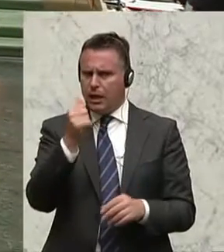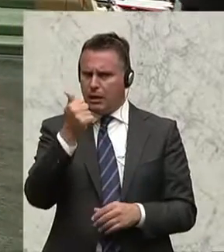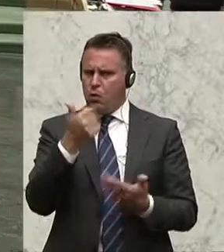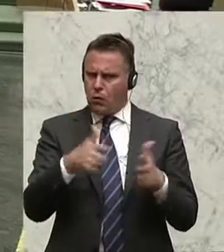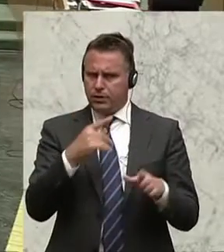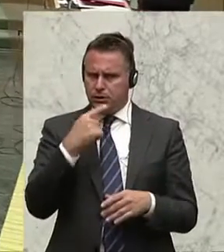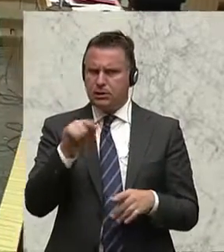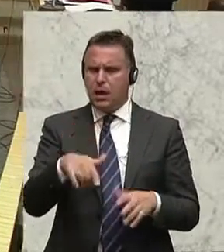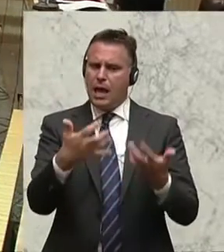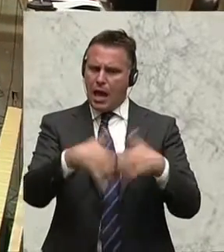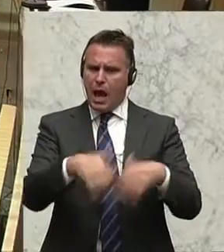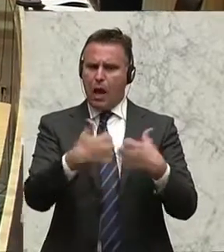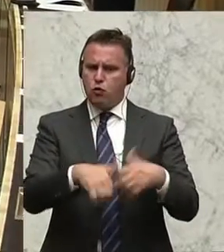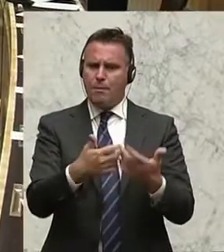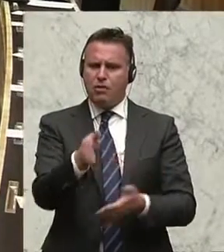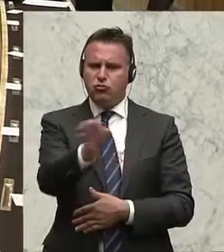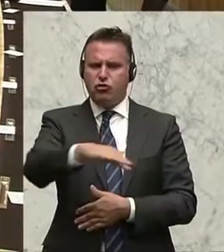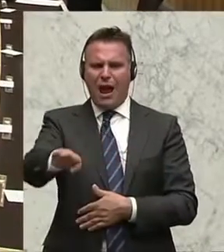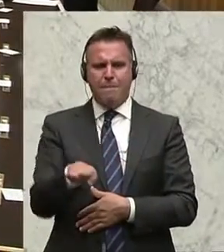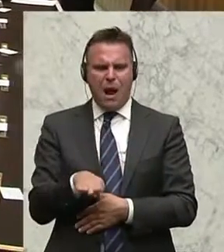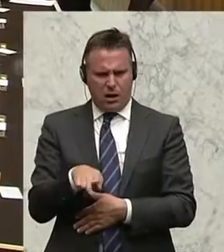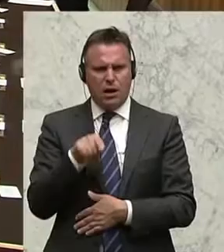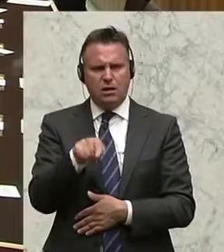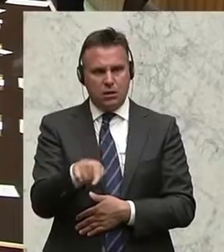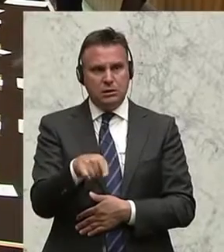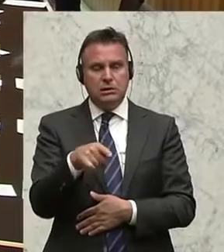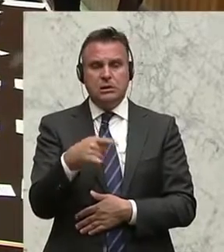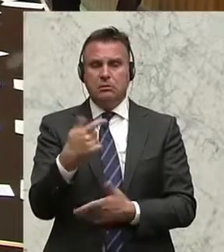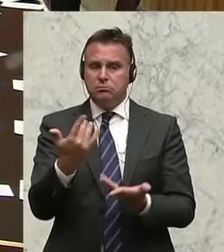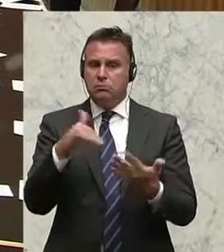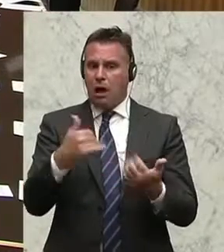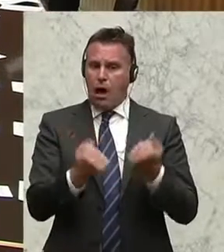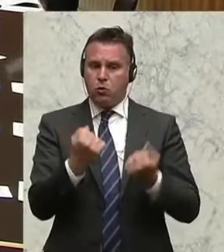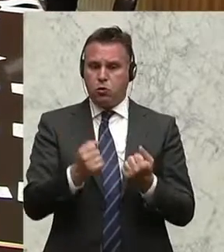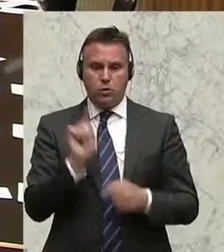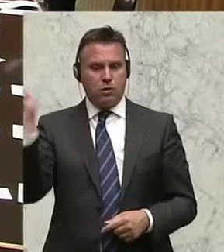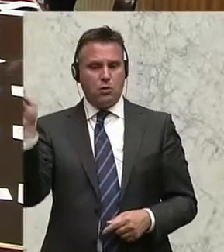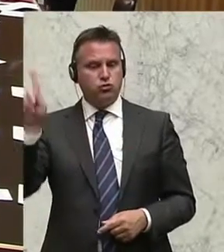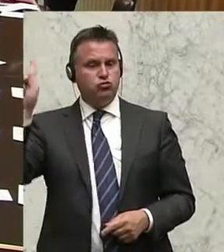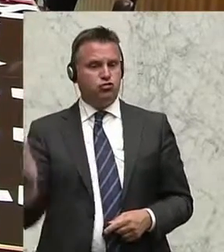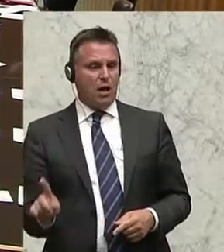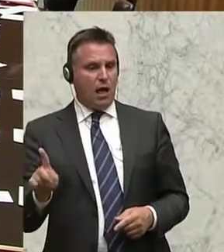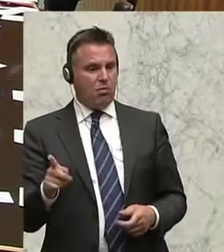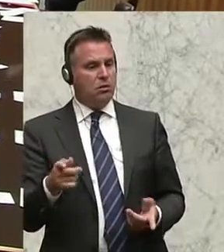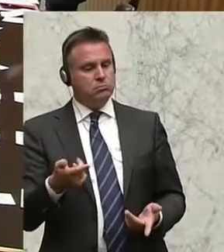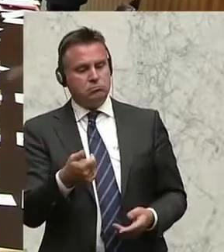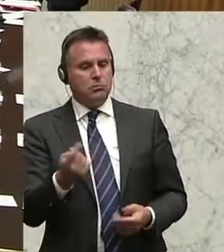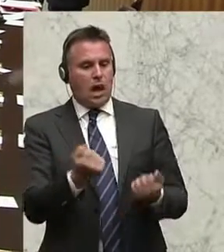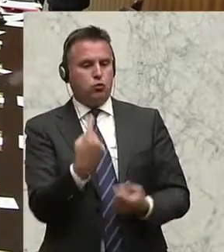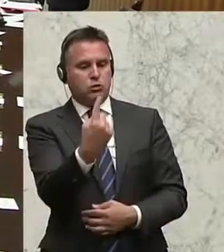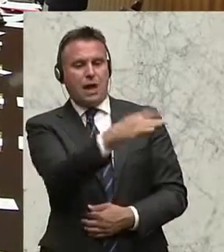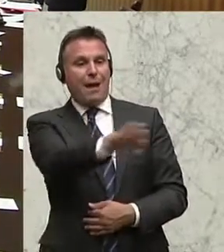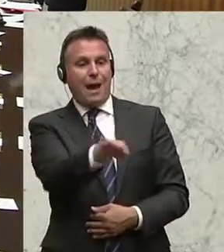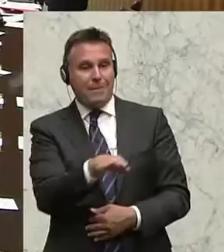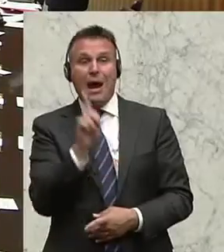Ausnahme ist beim automatisierten Einparken. Da gibt es Systeme, wo der Fahrer neben dem Fahrzeug steht, aber auch immer in der Lage